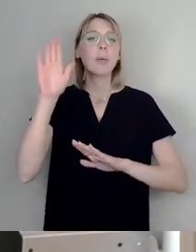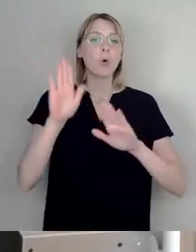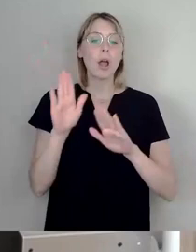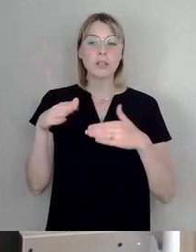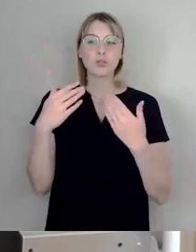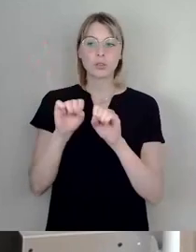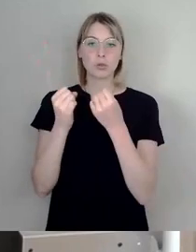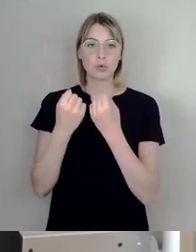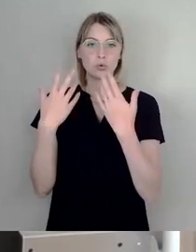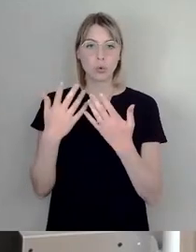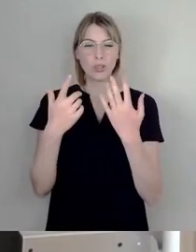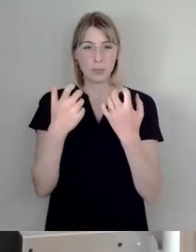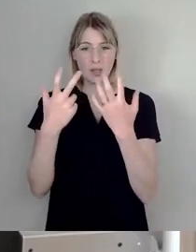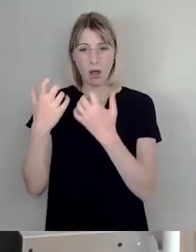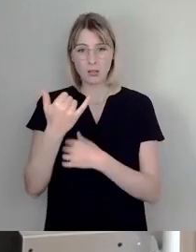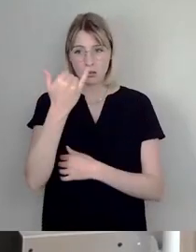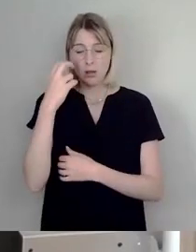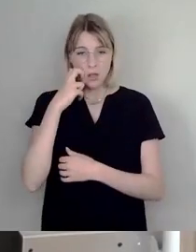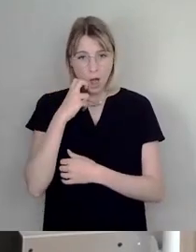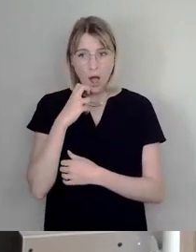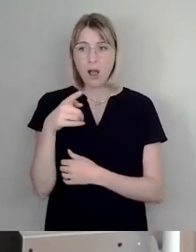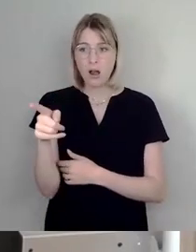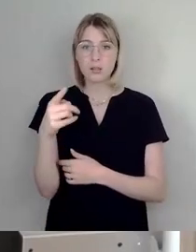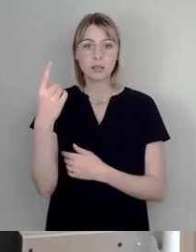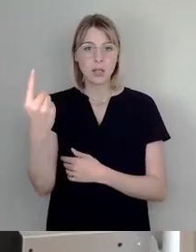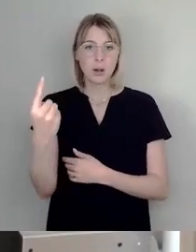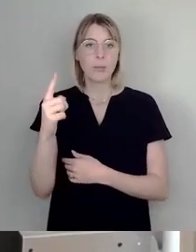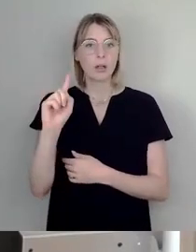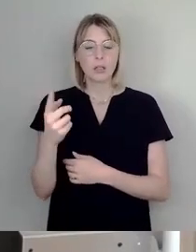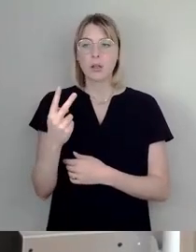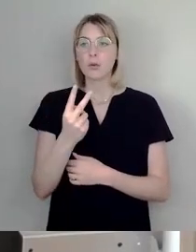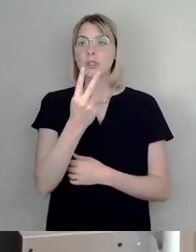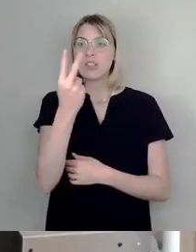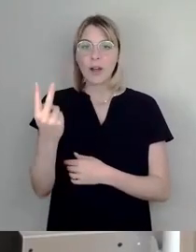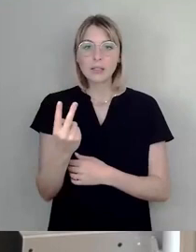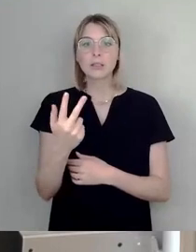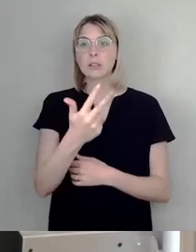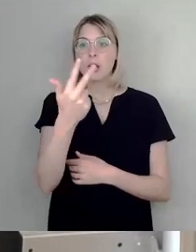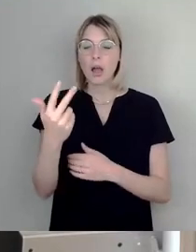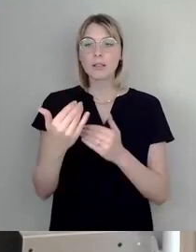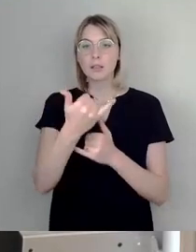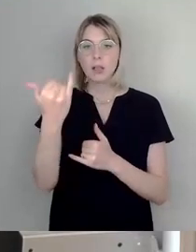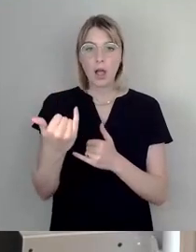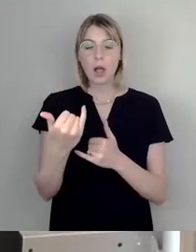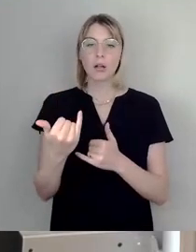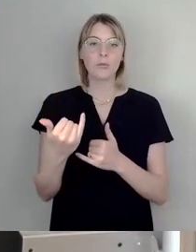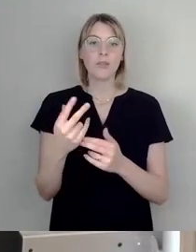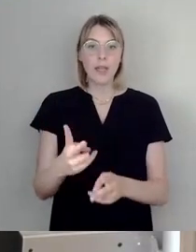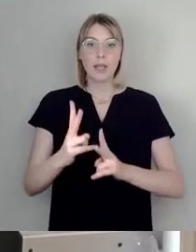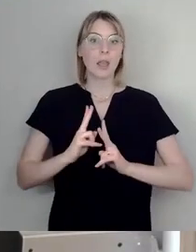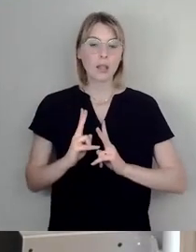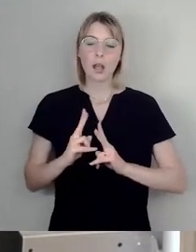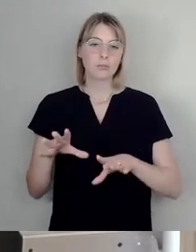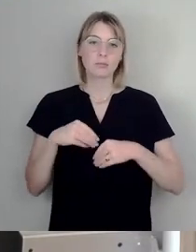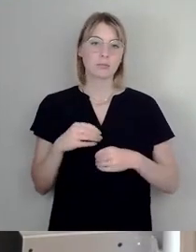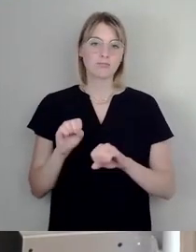Lebensjahr erreicht hat, wird sich nicht mehr für eine Immobilie für die nächsten 20, 30 Jahre verschulden. Das ist das Nächste, was hier pragmatisch ist. Dann wollen sie